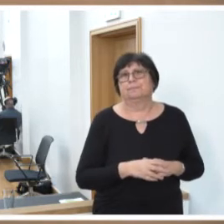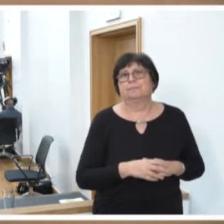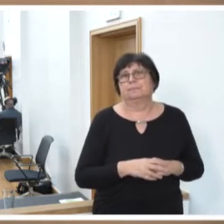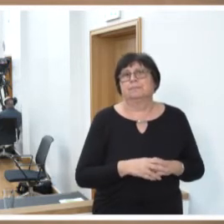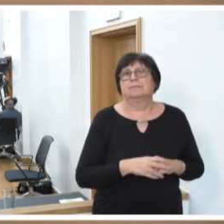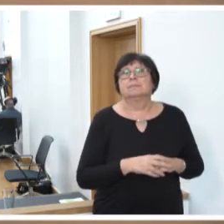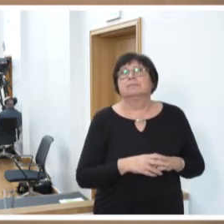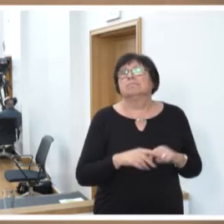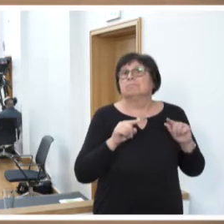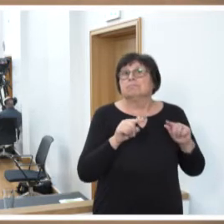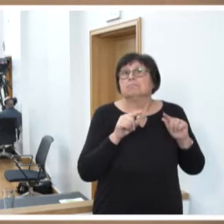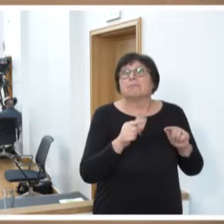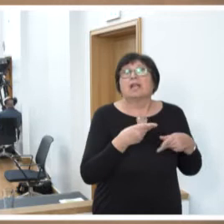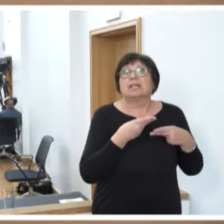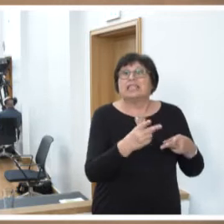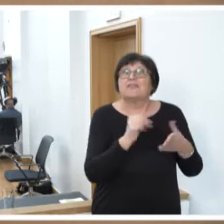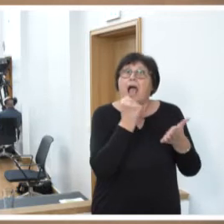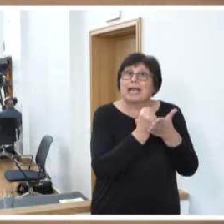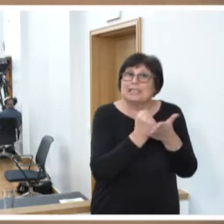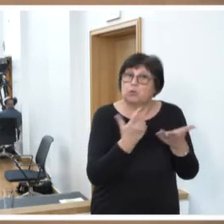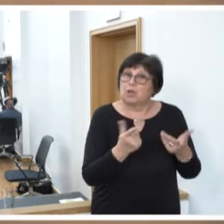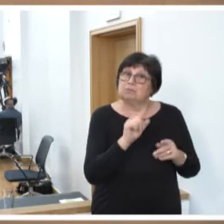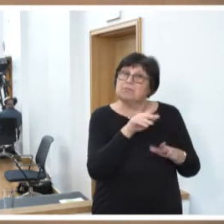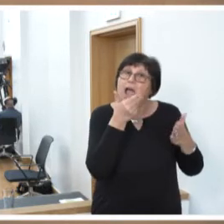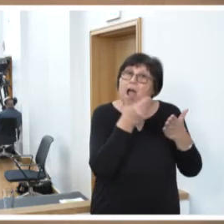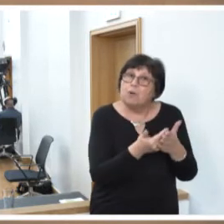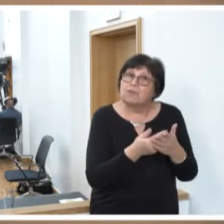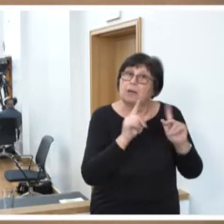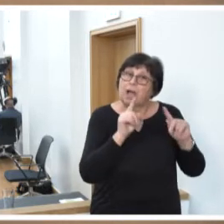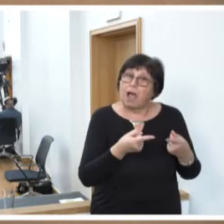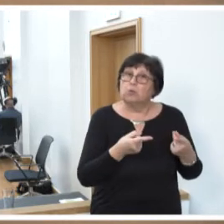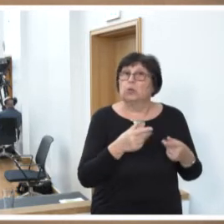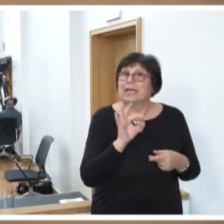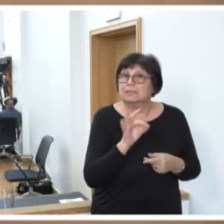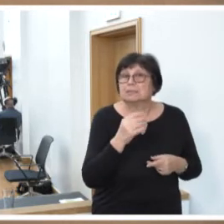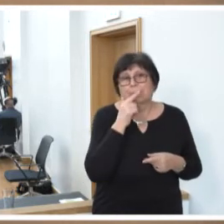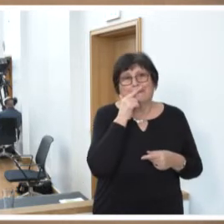Und die Transferagenturen, deren Aufgabe ja auch unter anderem das ist,